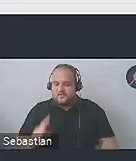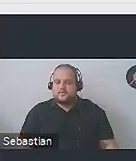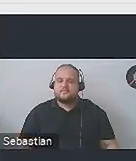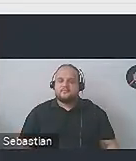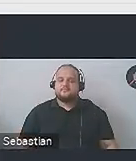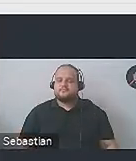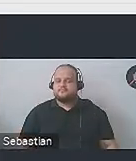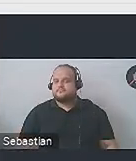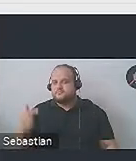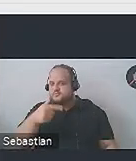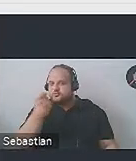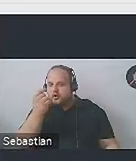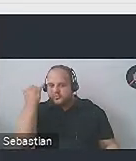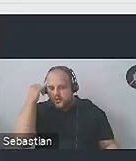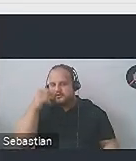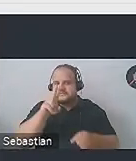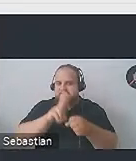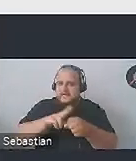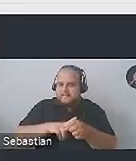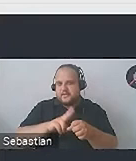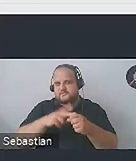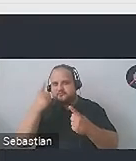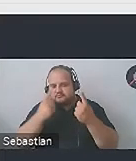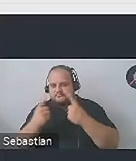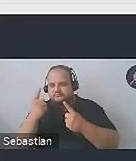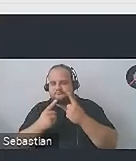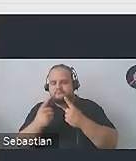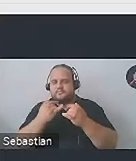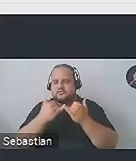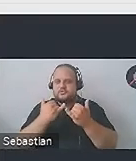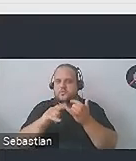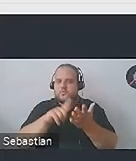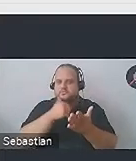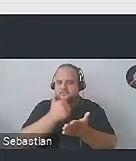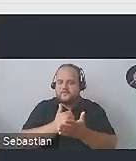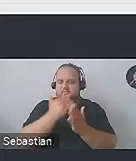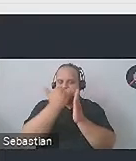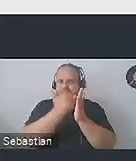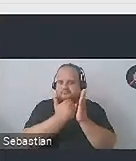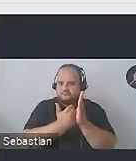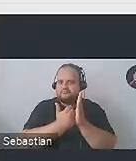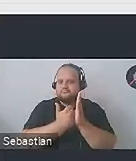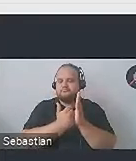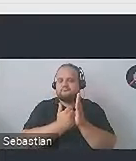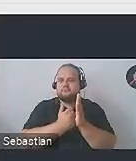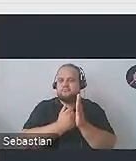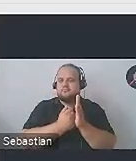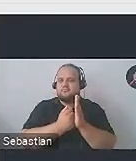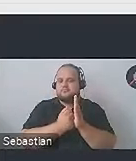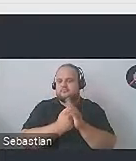margines błędu, jakiś zapas. Jeżeli ustawiamy na przykład jakieś pozycje do wyciągania